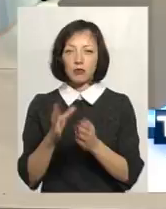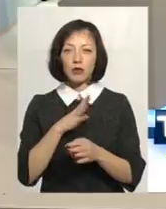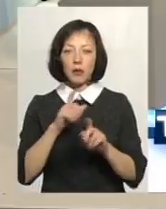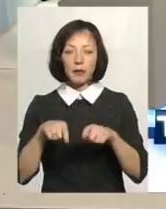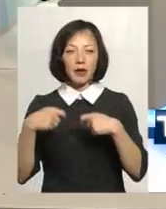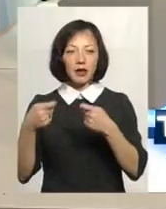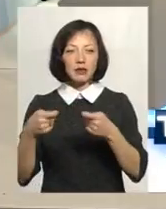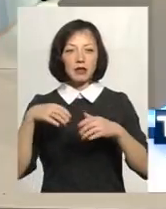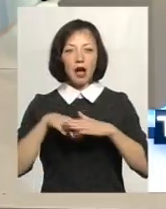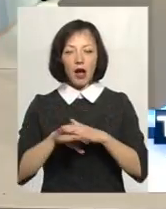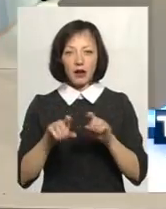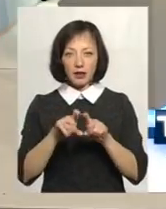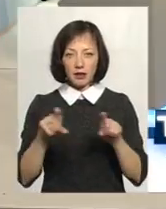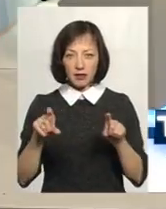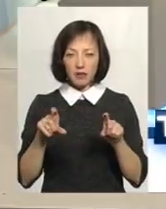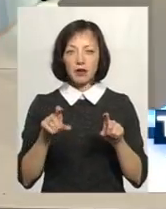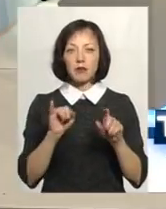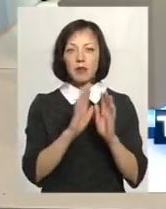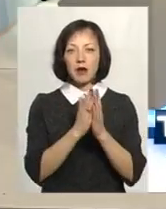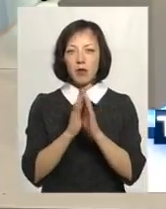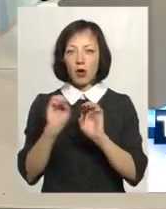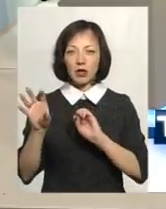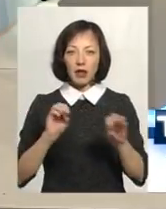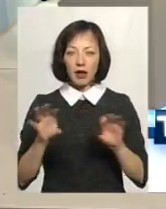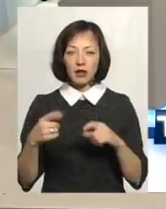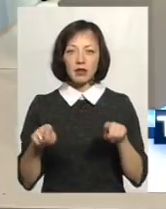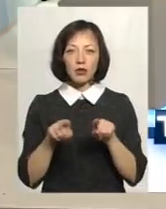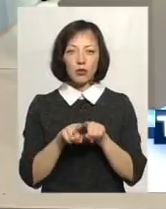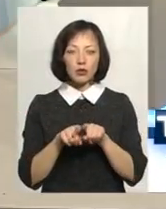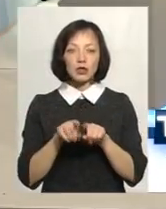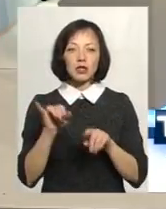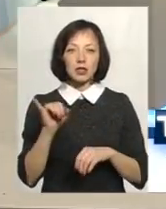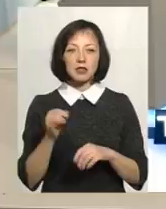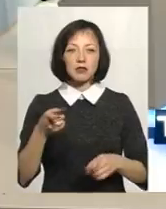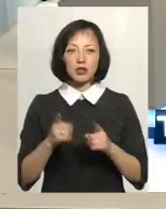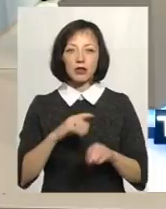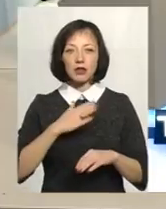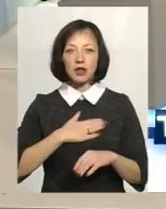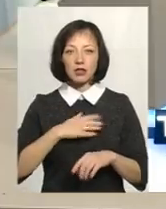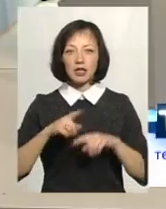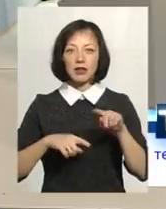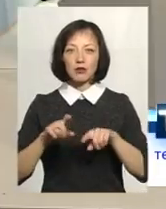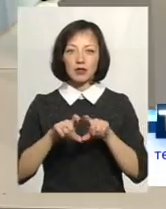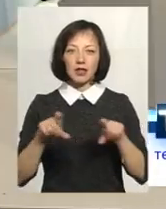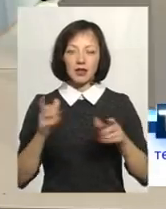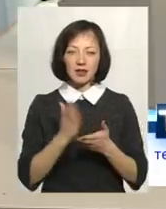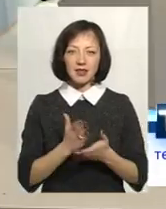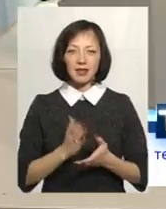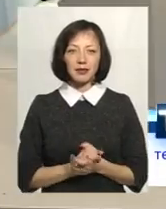передано в архів, в бібліотеки також, ну, і, звичайно, в нашому рідному закладі